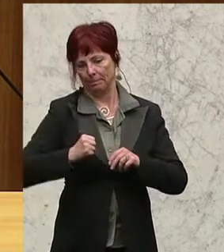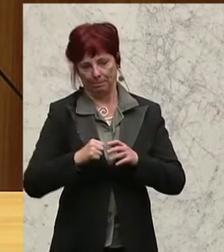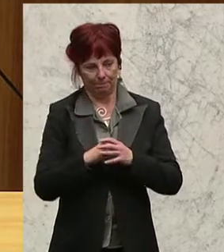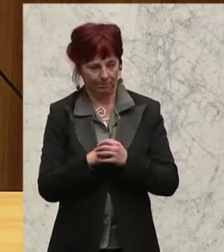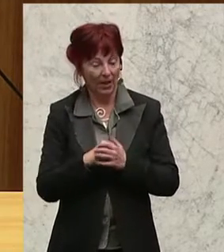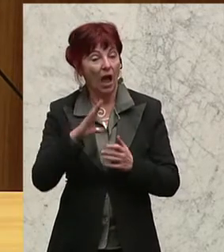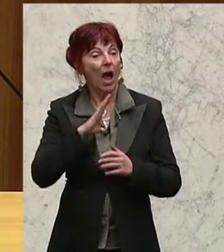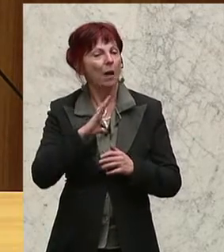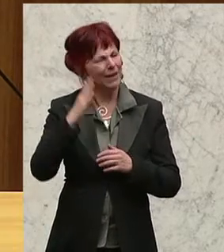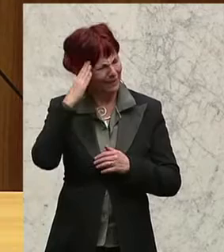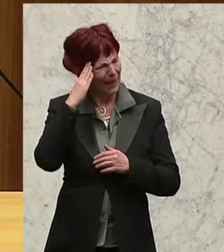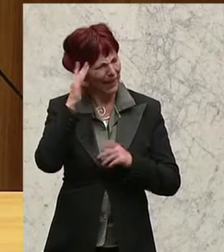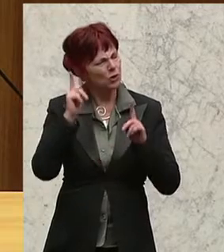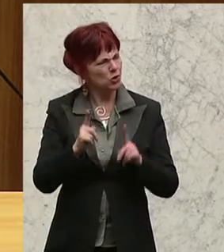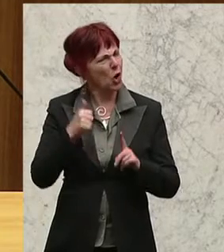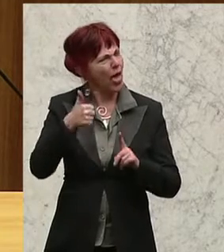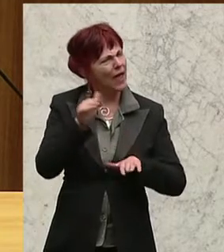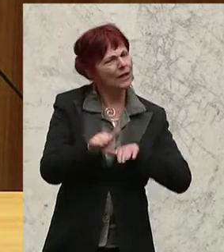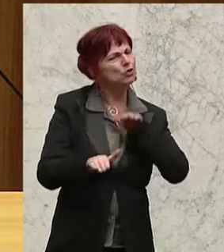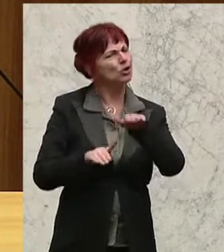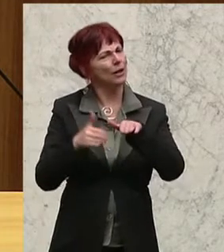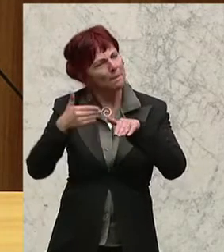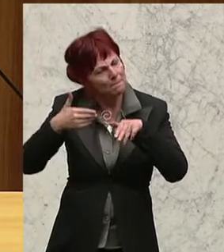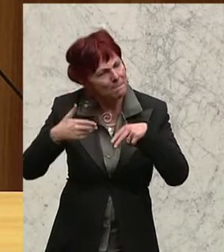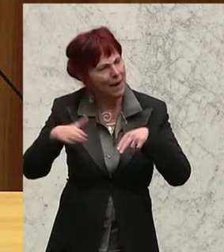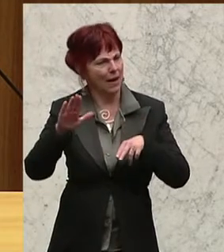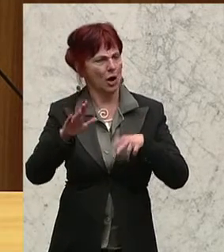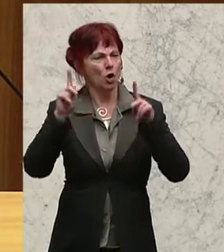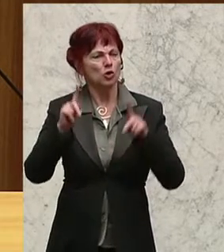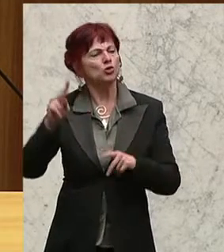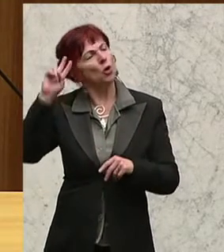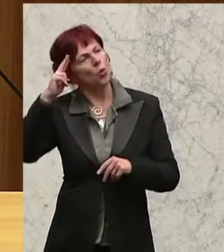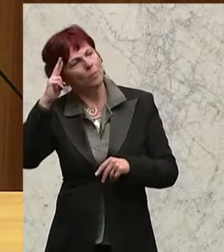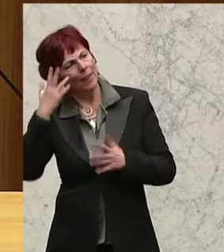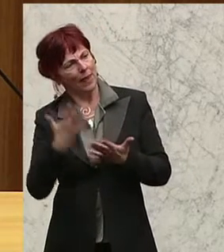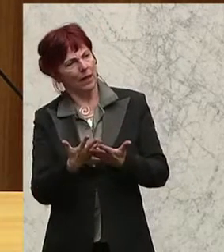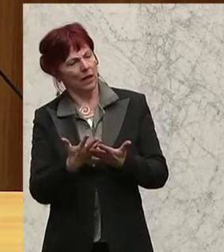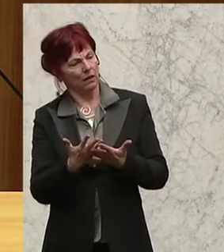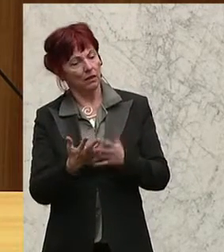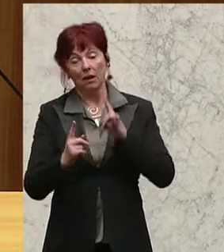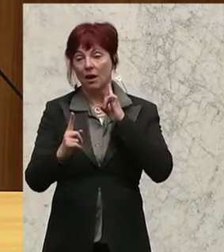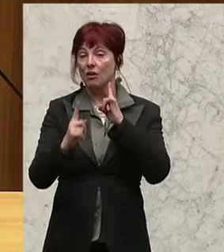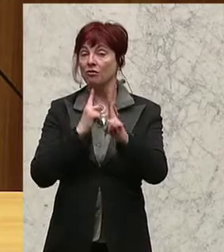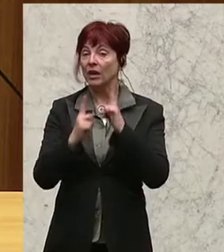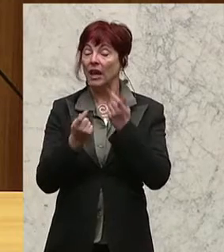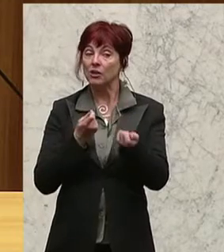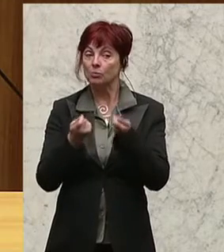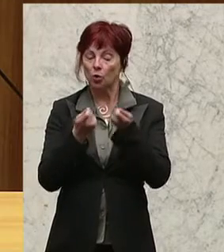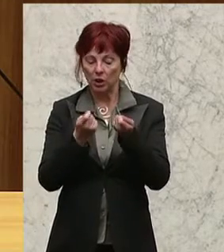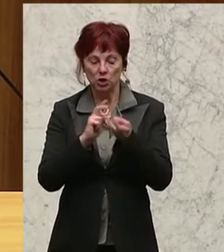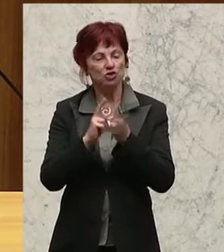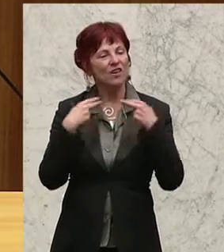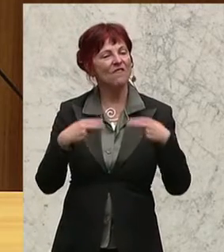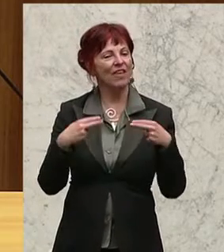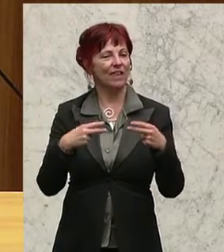aber, wir sollten einen Schritt weiter gehen und wir sollten vielmehr darüber nachdenken, wie wir eigentlich verkehrspolitisch uns weiterentwickeln